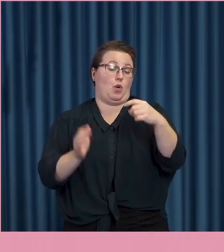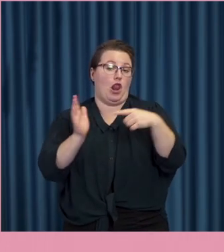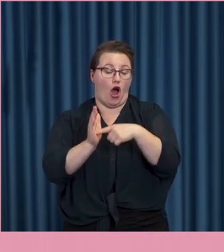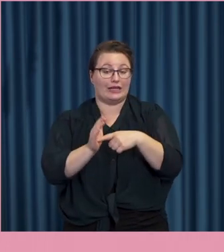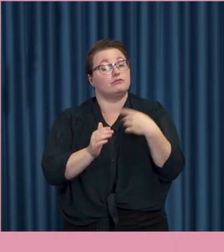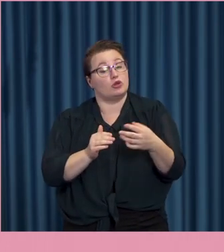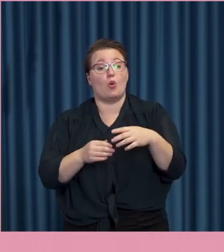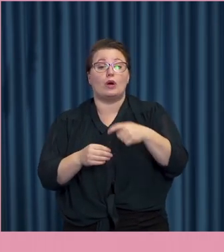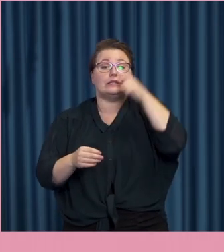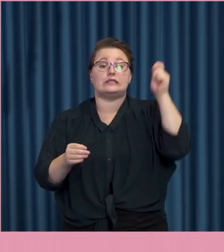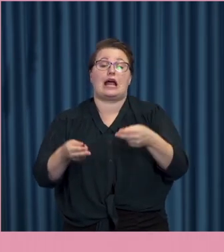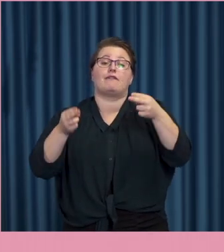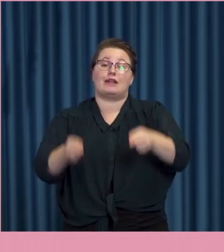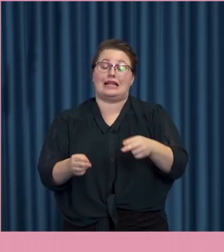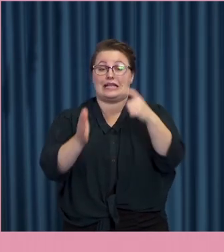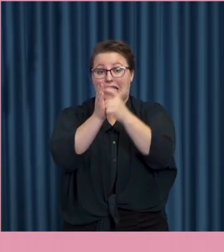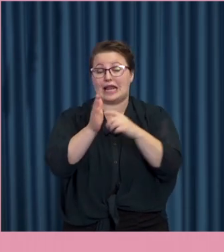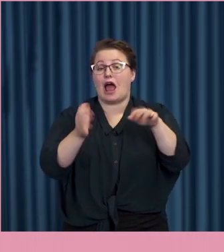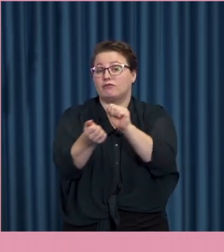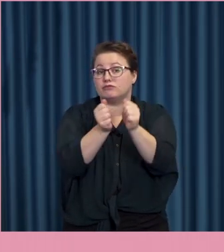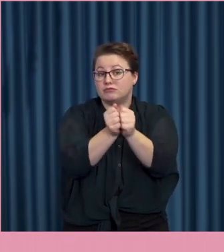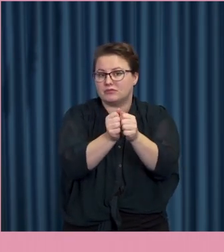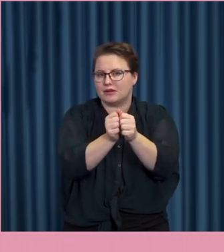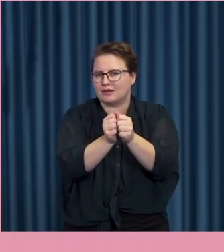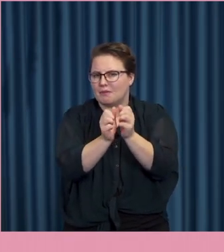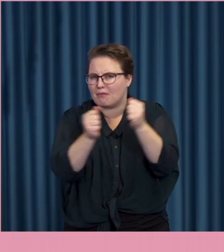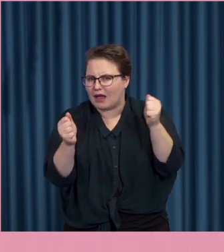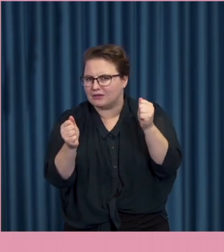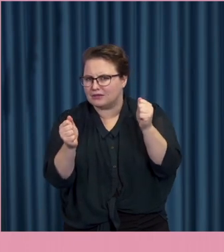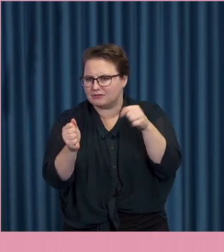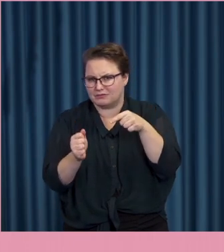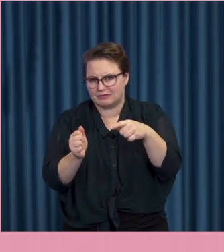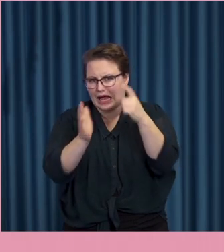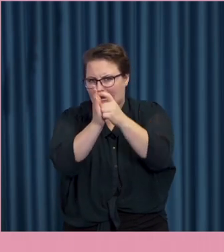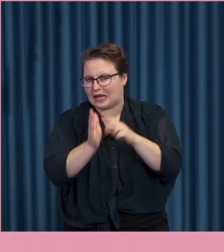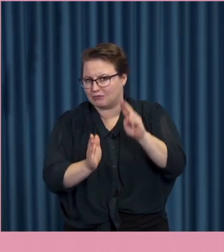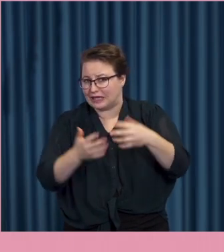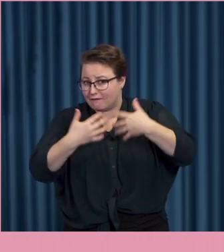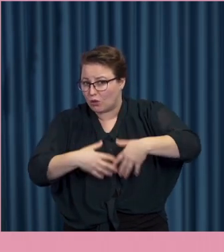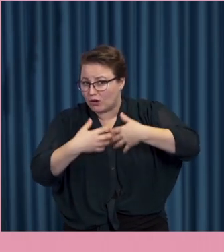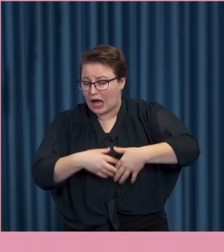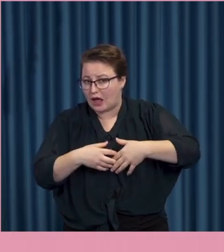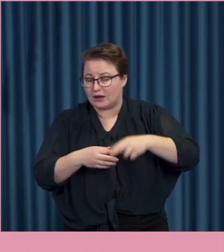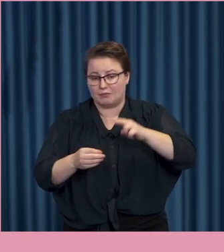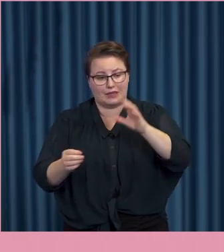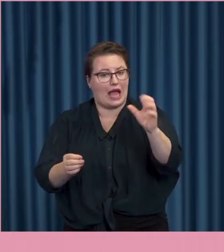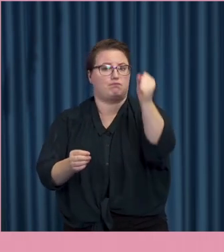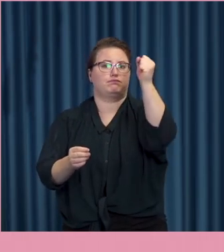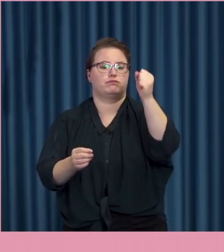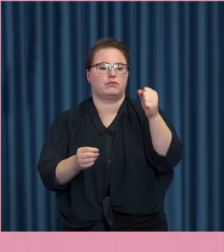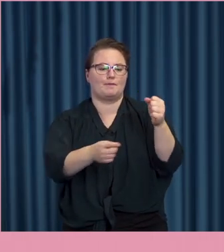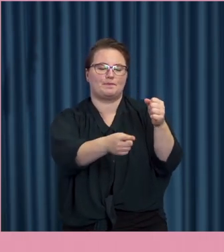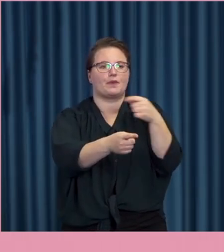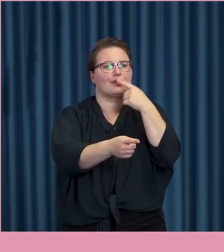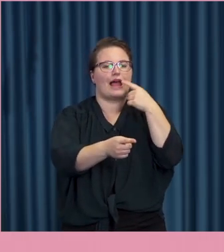straffrättsliga regelverket. Men funkar det? Fångar det här regelverket upp de farliga